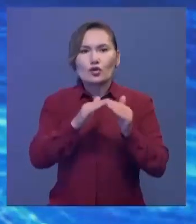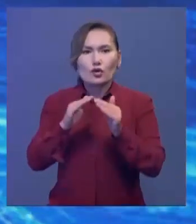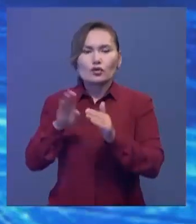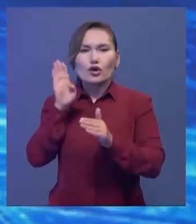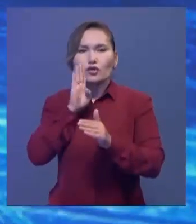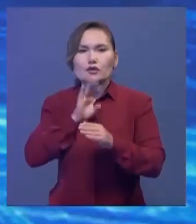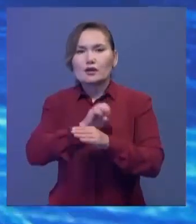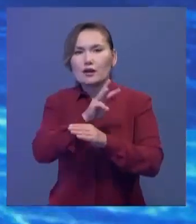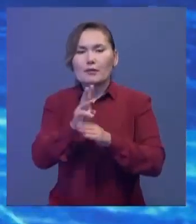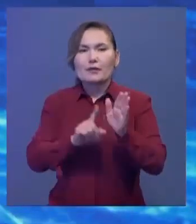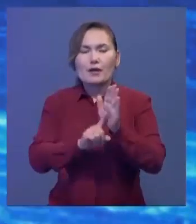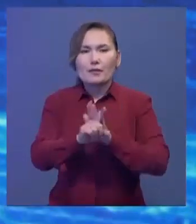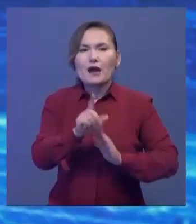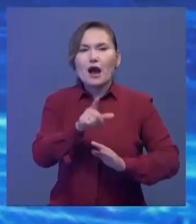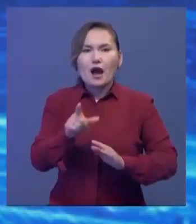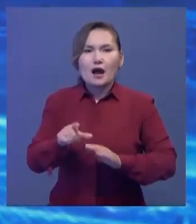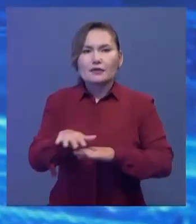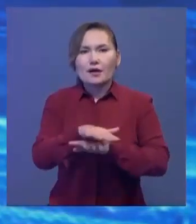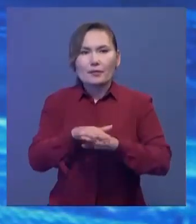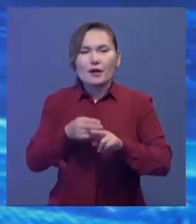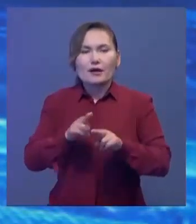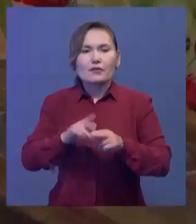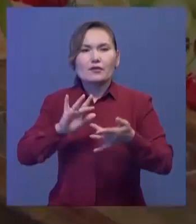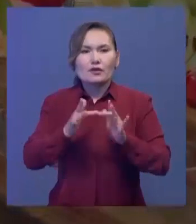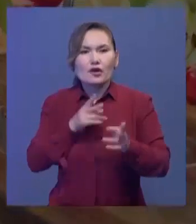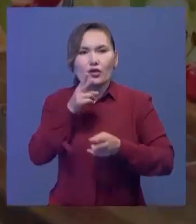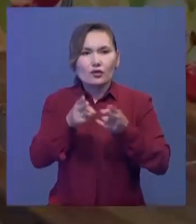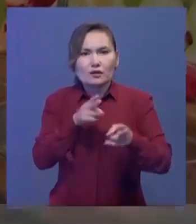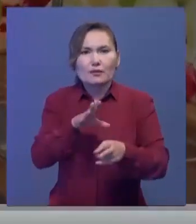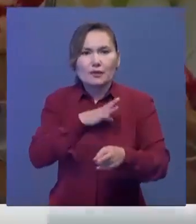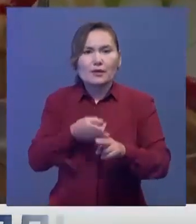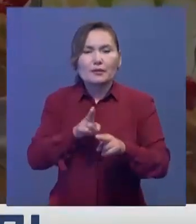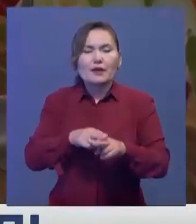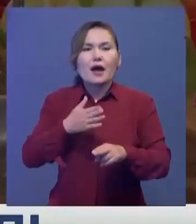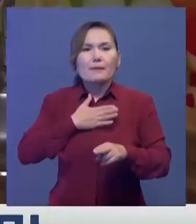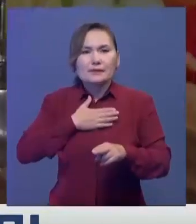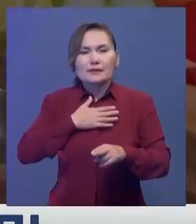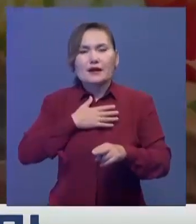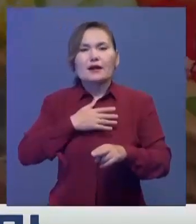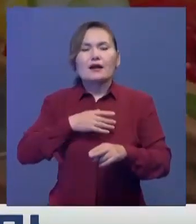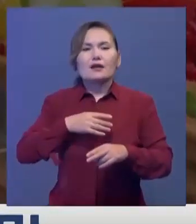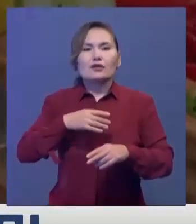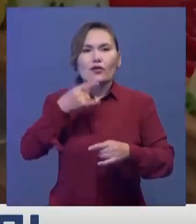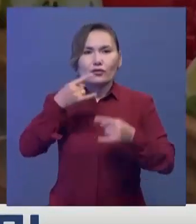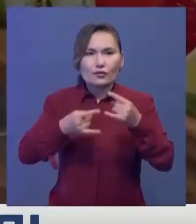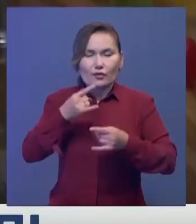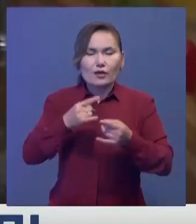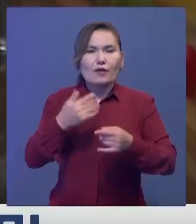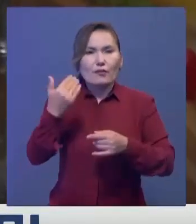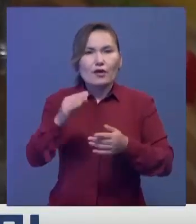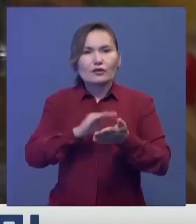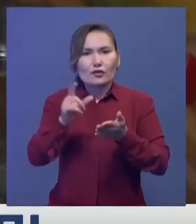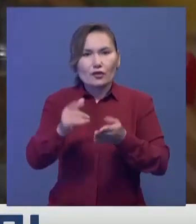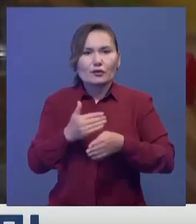ауысу берілді. Тұрғындар бірнеше күннен бері әлеметтік желіге жазып шағымдан ғанет. Біздің күлшілерімізде мәселенің мәң жайын бүлуге